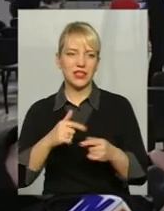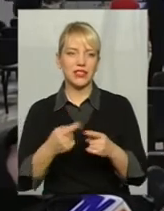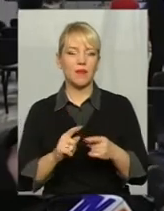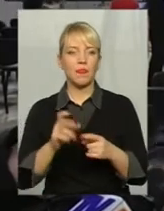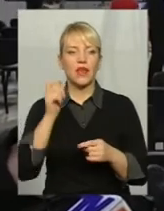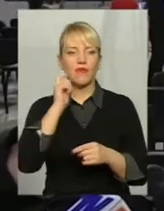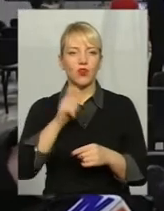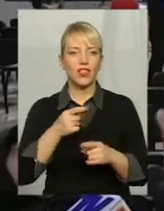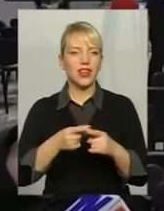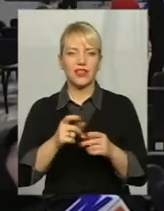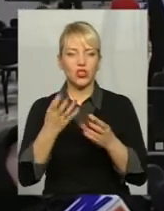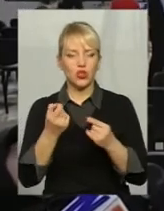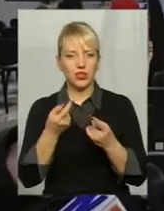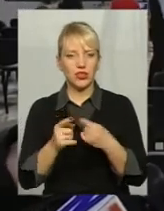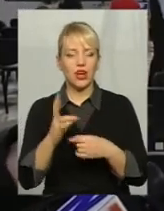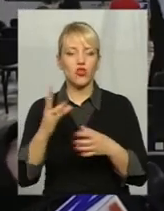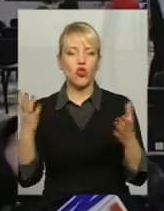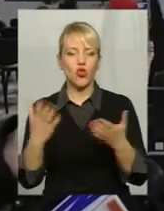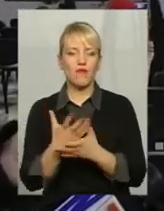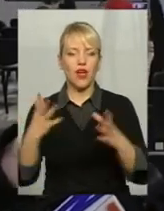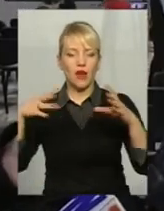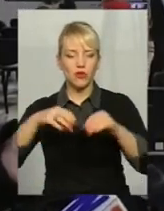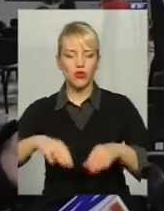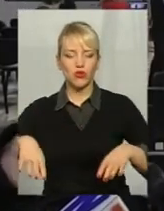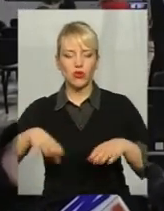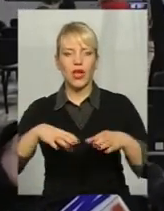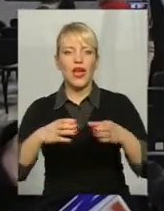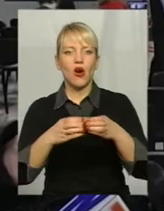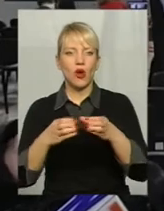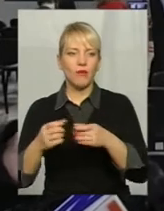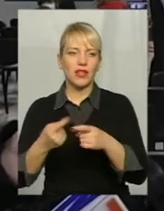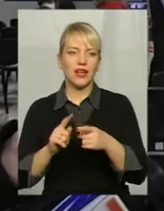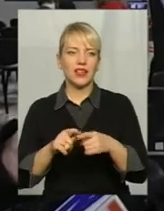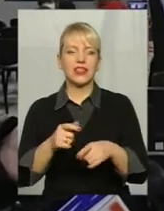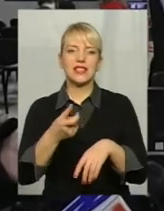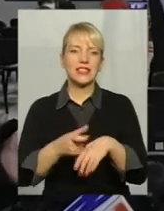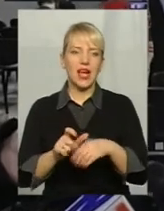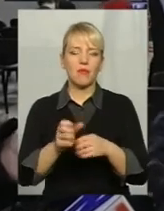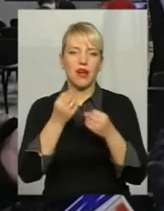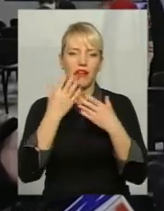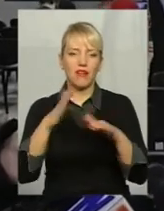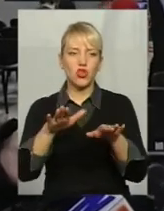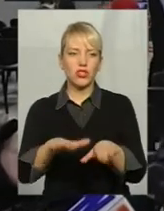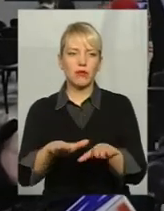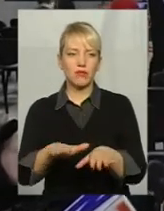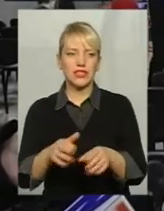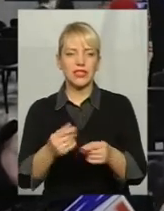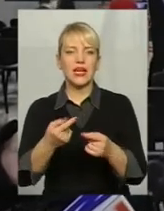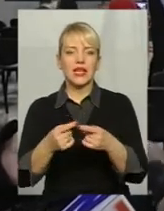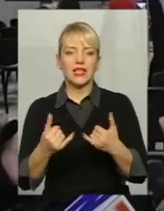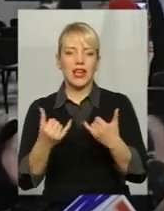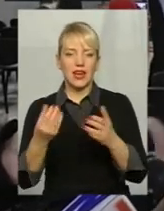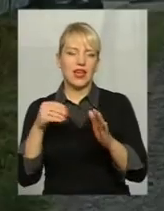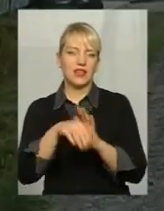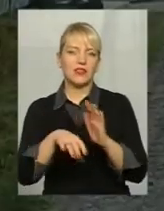Нові ці об'єднані формади, вони як найкращий бізнес-гад, це те місто Це найкращі місто для